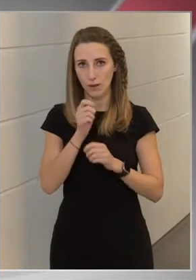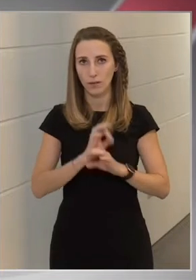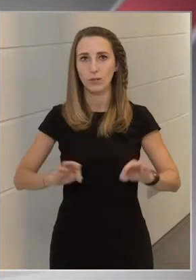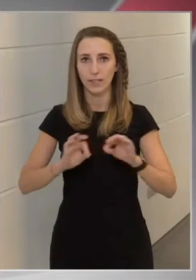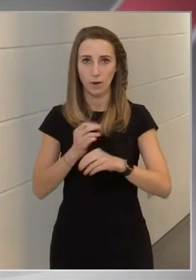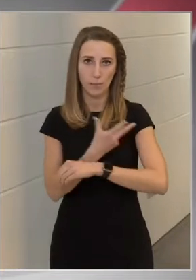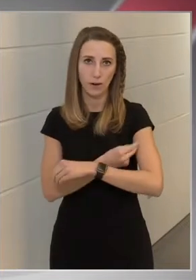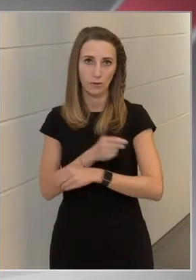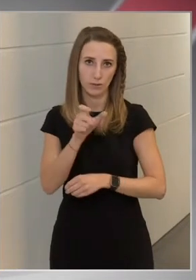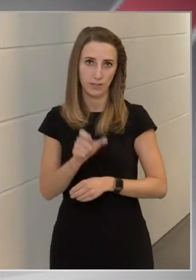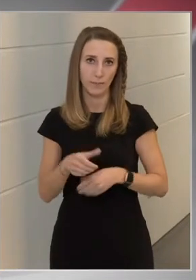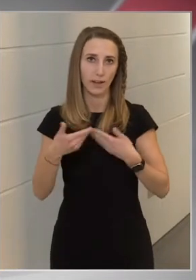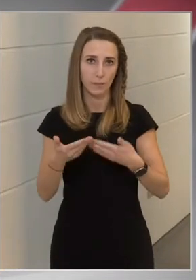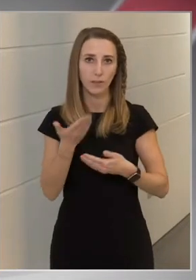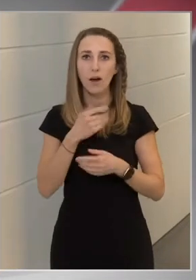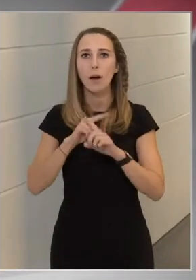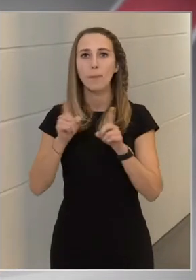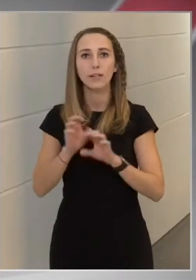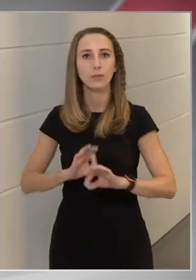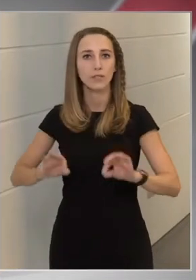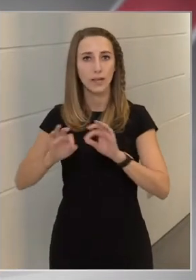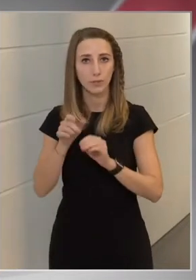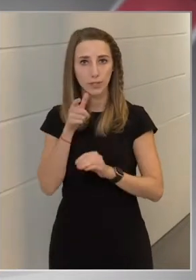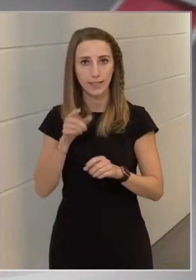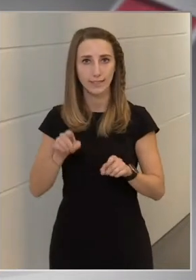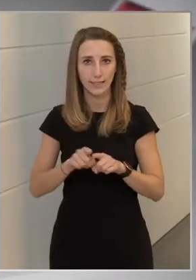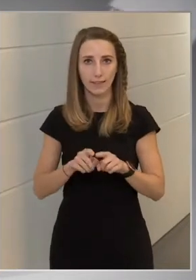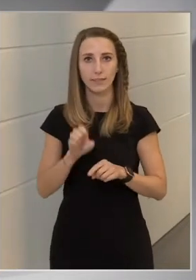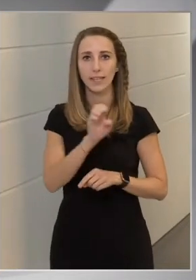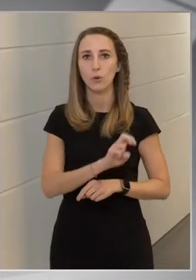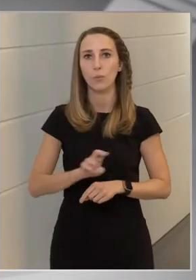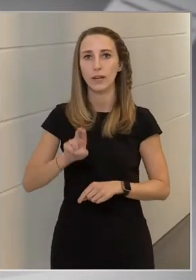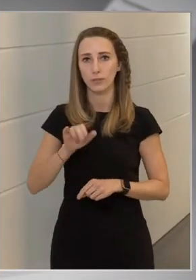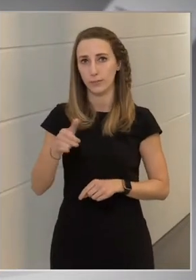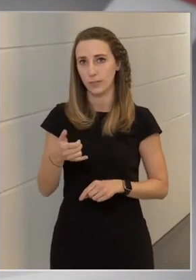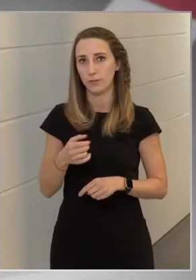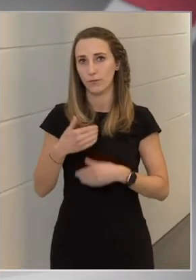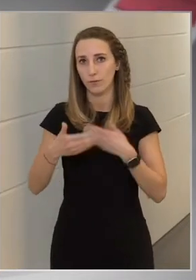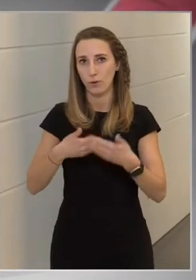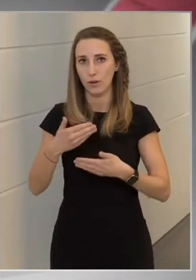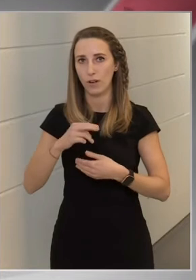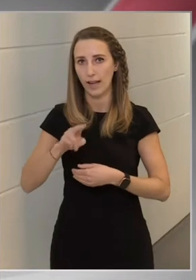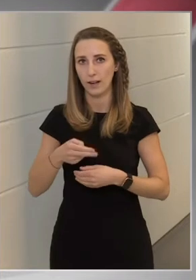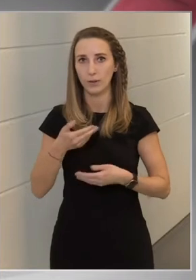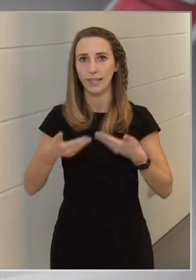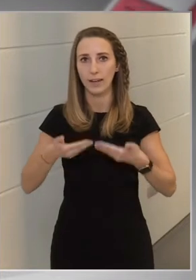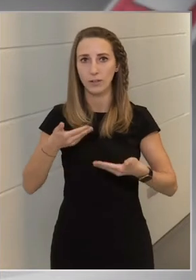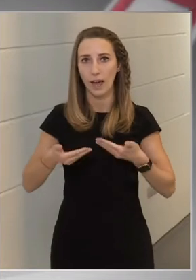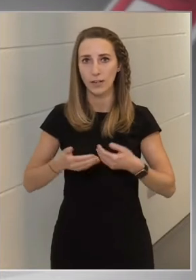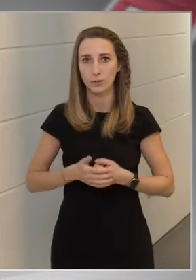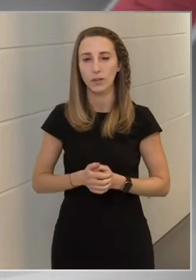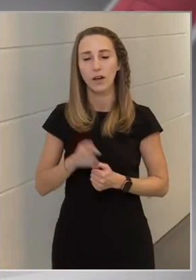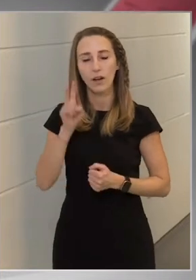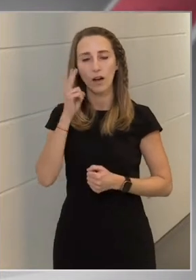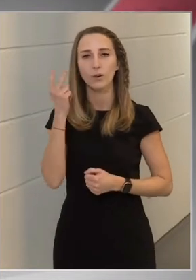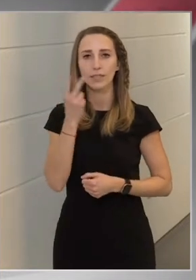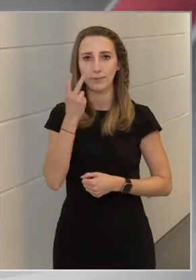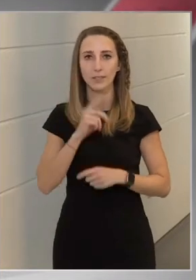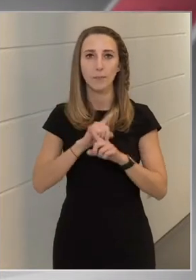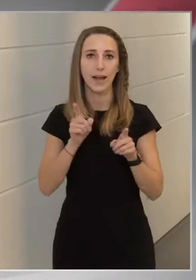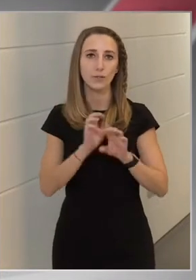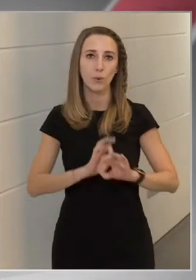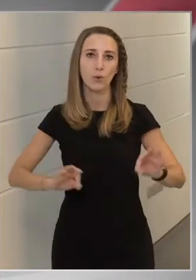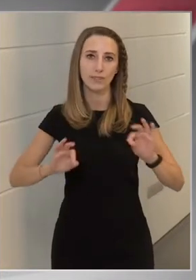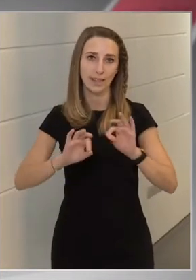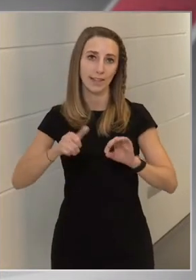kaphat, ha más országban is van ilyen, lesz ilyen, az Európai Unióban is folynak erről tárgyalások, akkor természetesen más